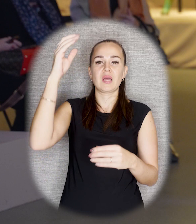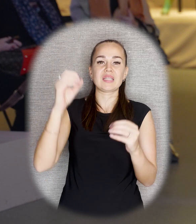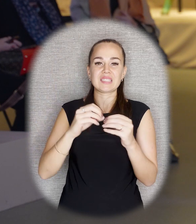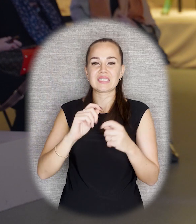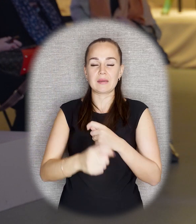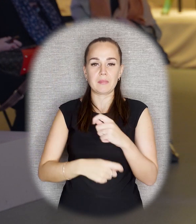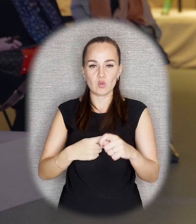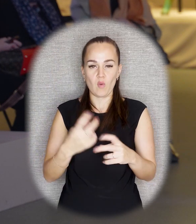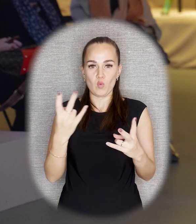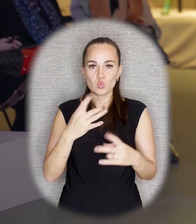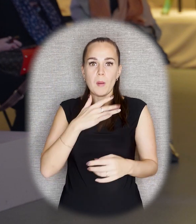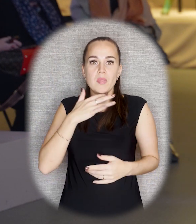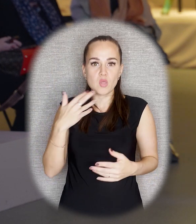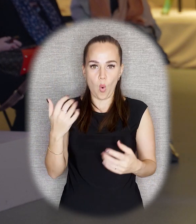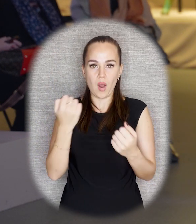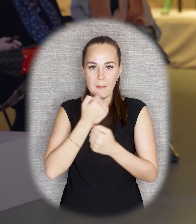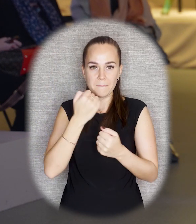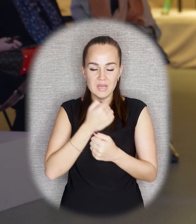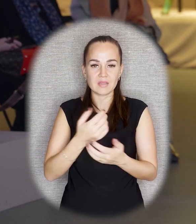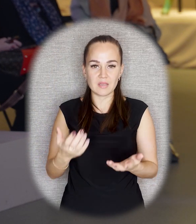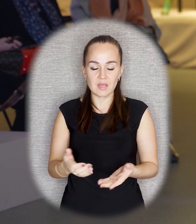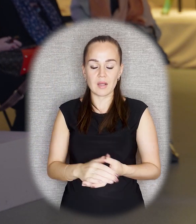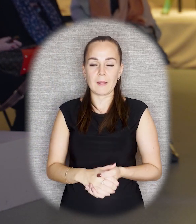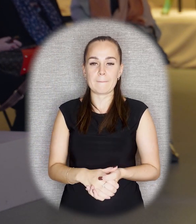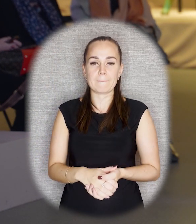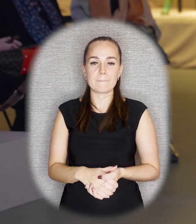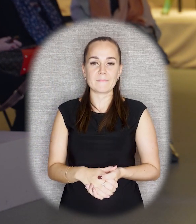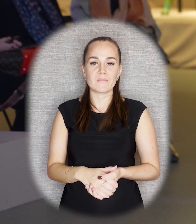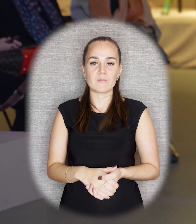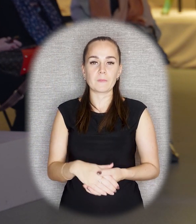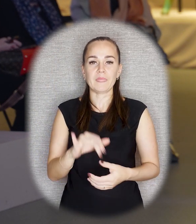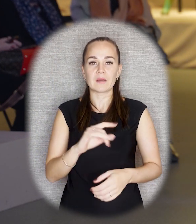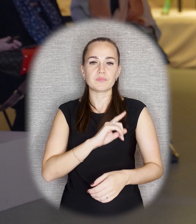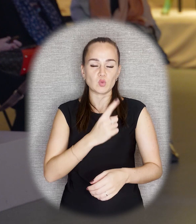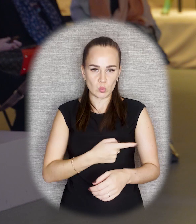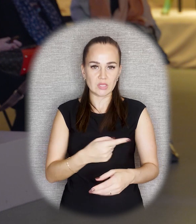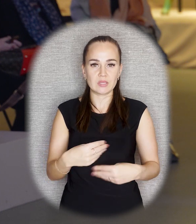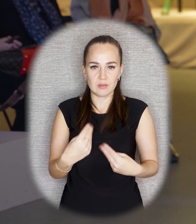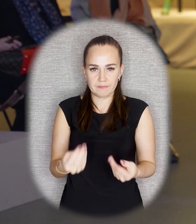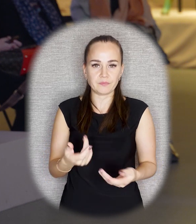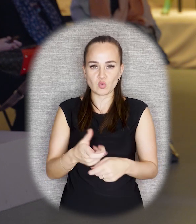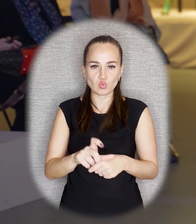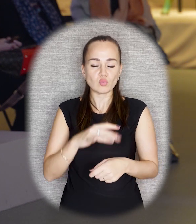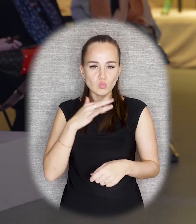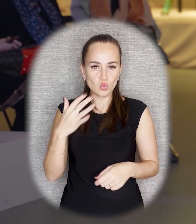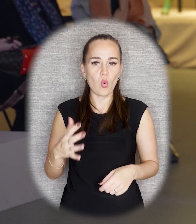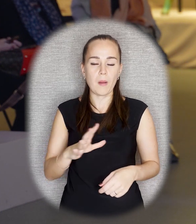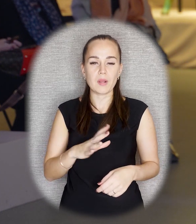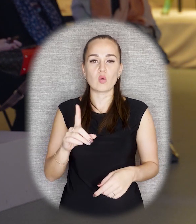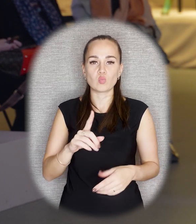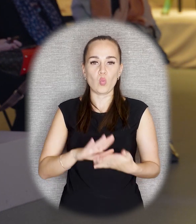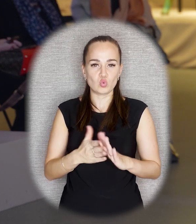которого требовалось много материала. То есть государство на самом деле прикладывало усилия для того, чтобы в условиях голода,